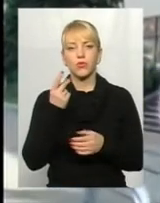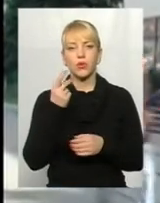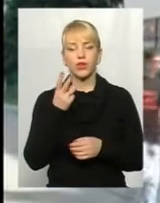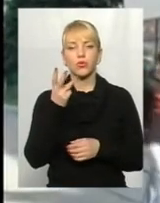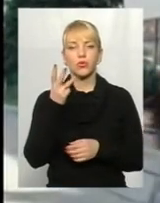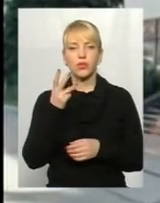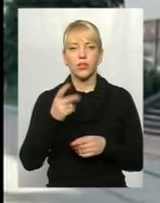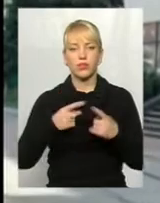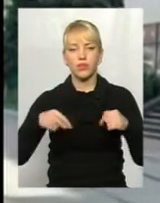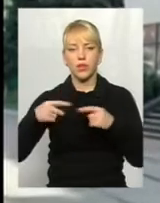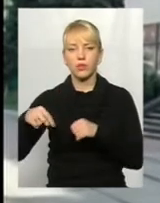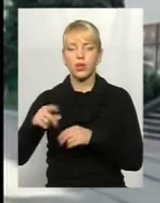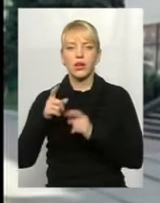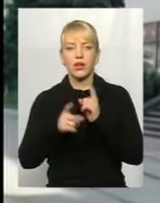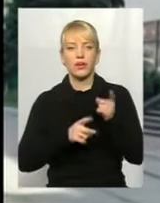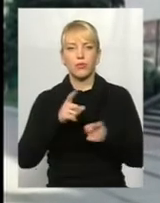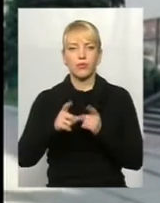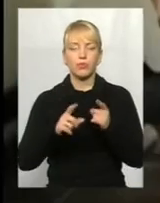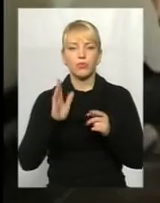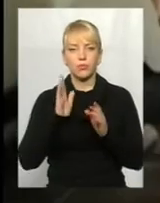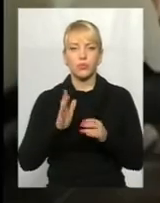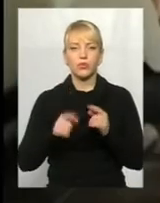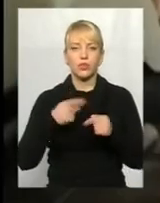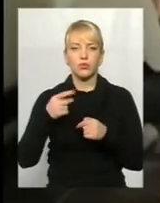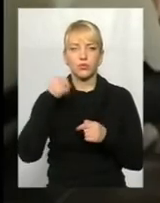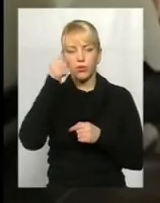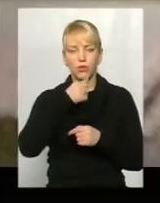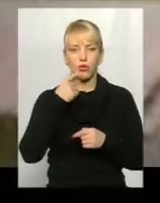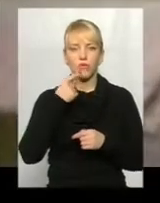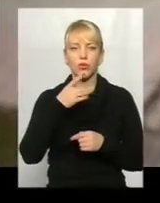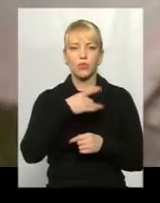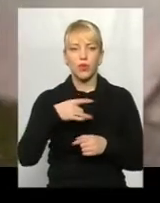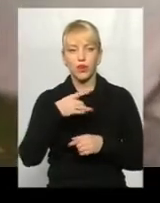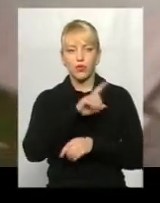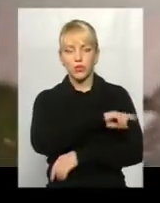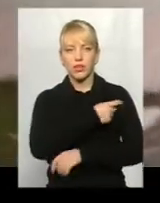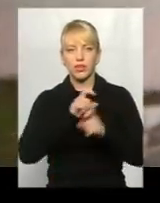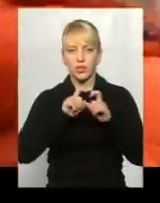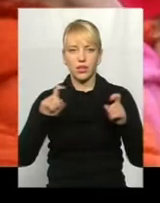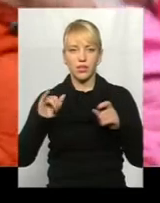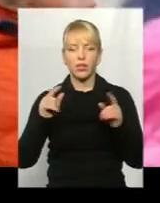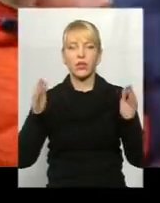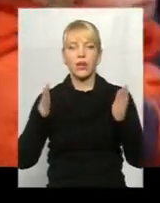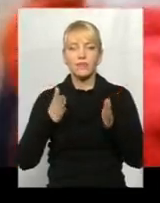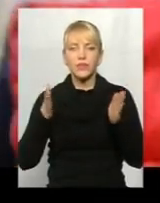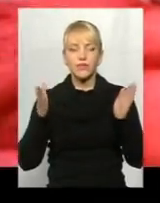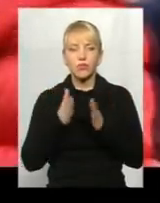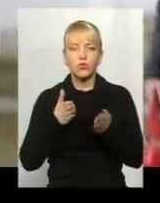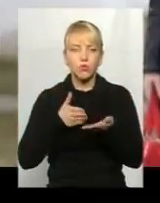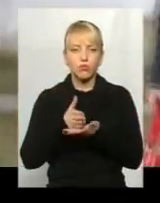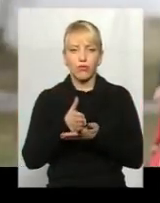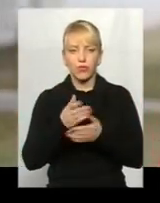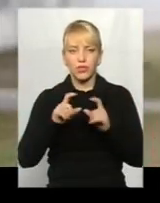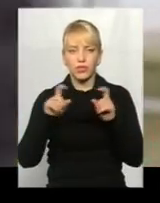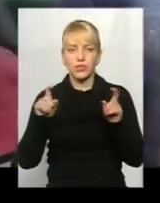третинну ланку реформуватимуть уже з наступного року. Йдеться про районні лікарні та вузькопрофільні заклади. В області створять